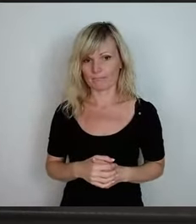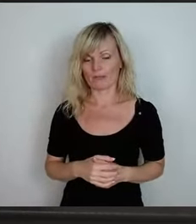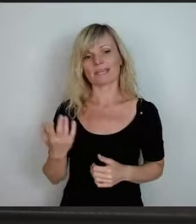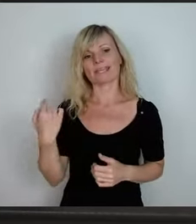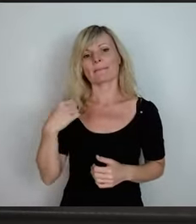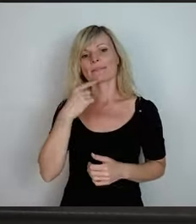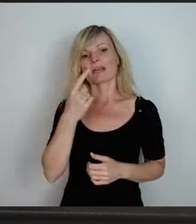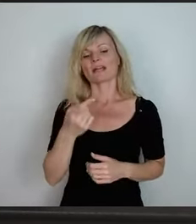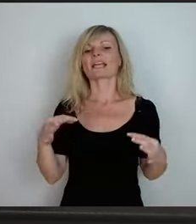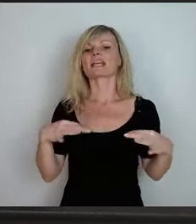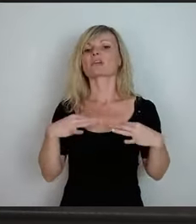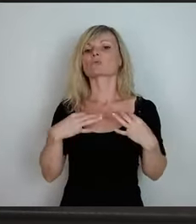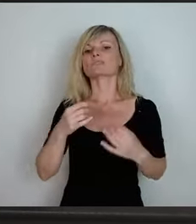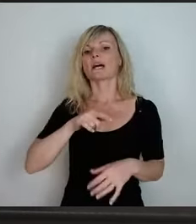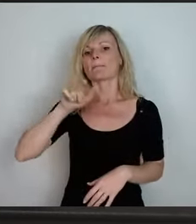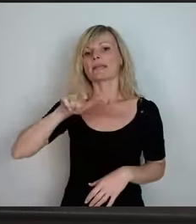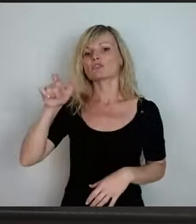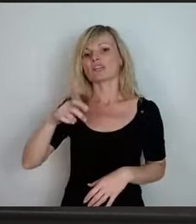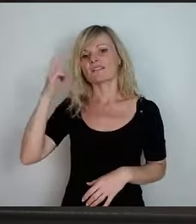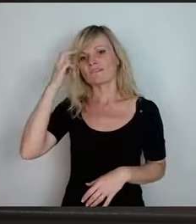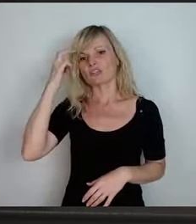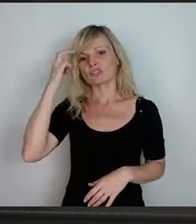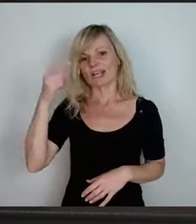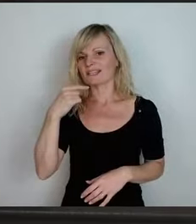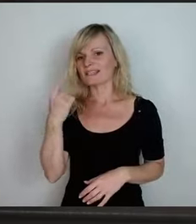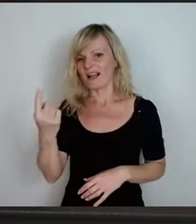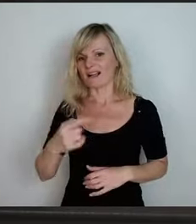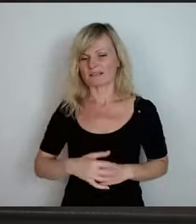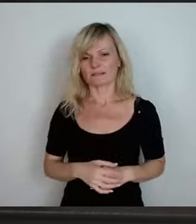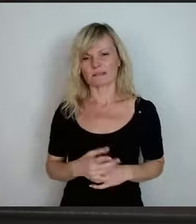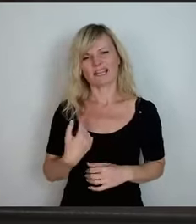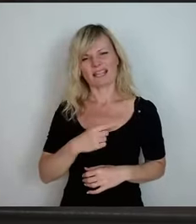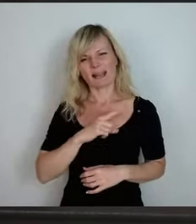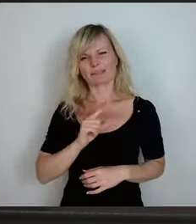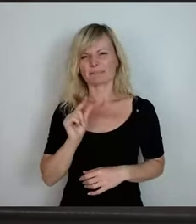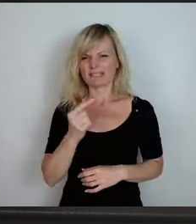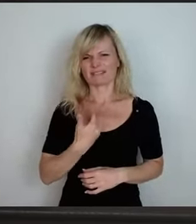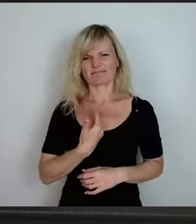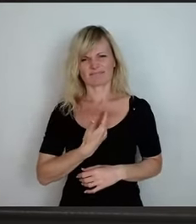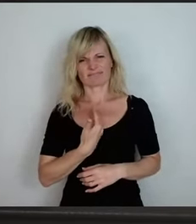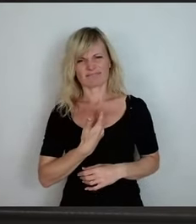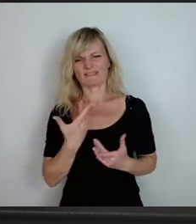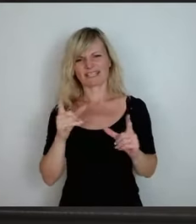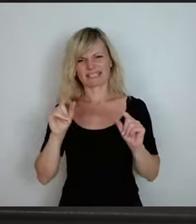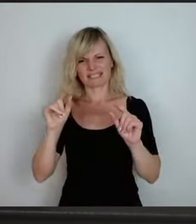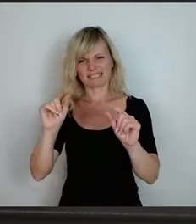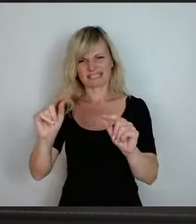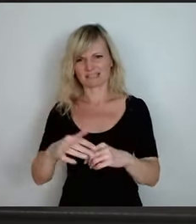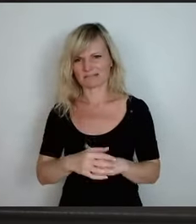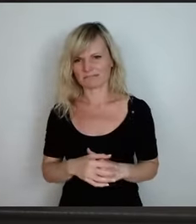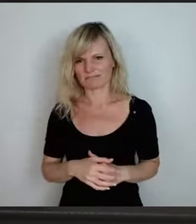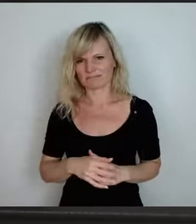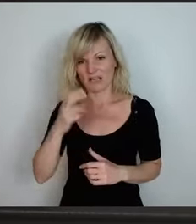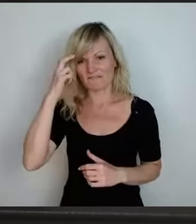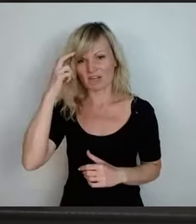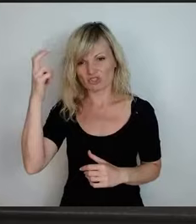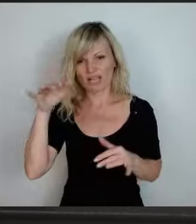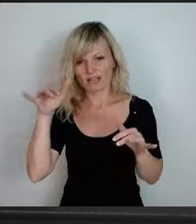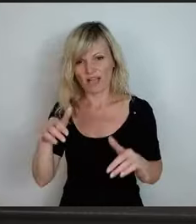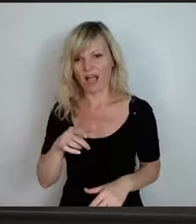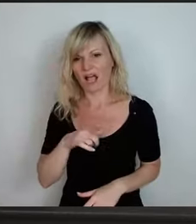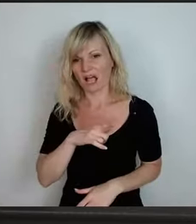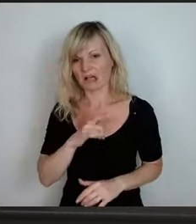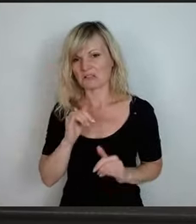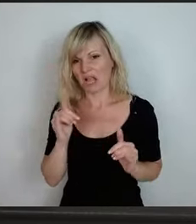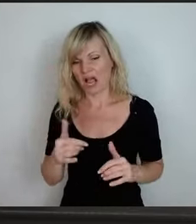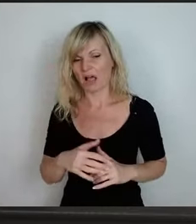skeptisch, wenn das jemand sagt. Das ist immer so ein Vorwand, das man angeblich hätte. Aber wie wir Menschen im Moment unterwegs sind,